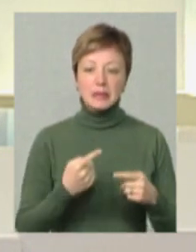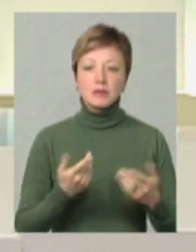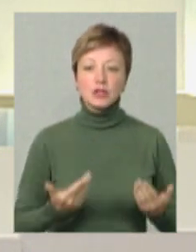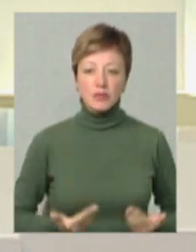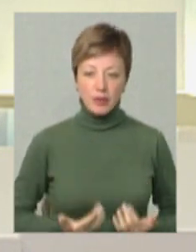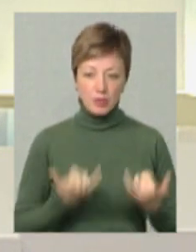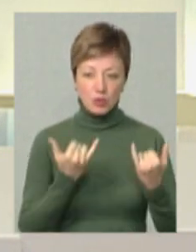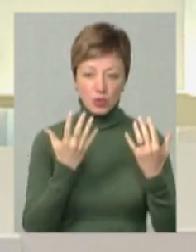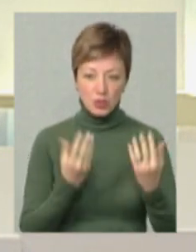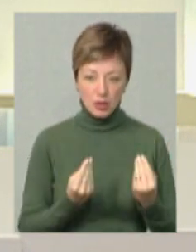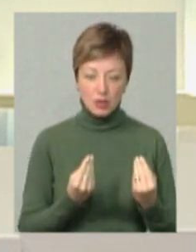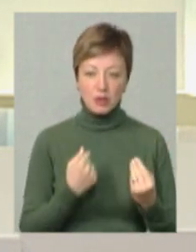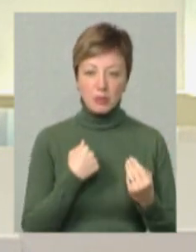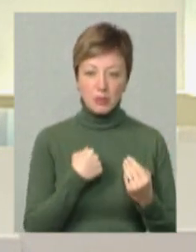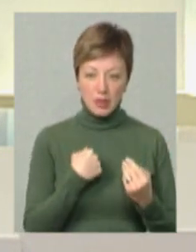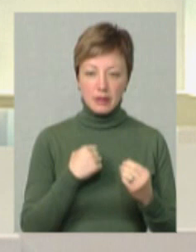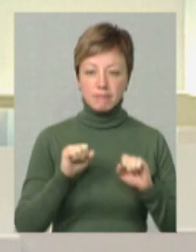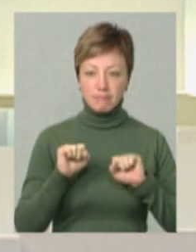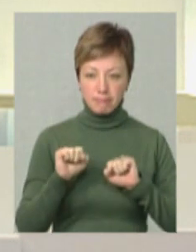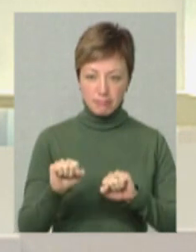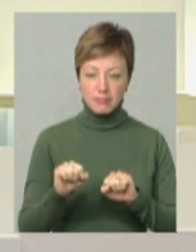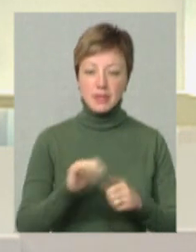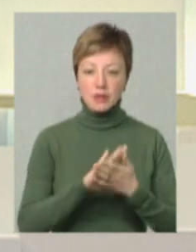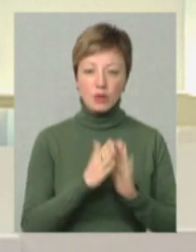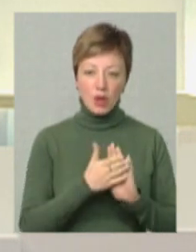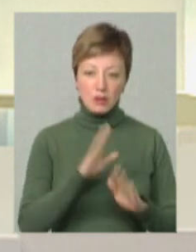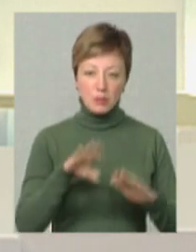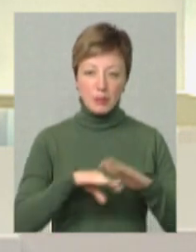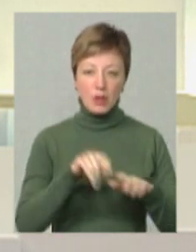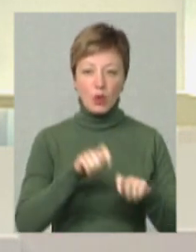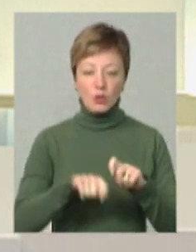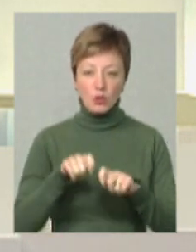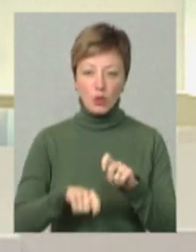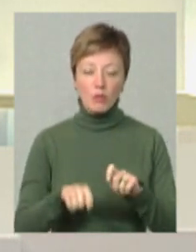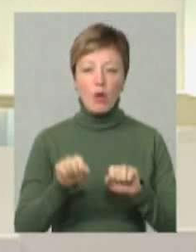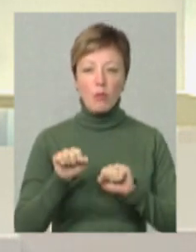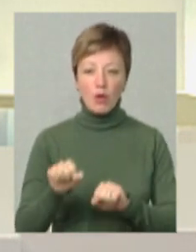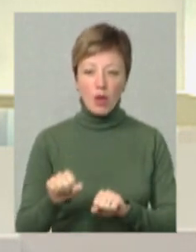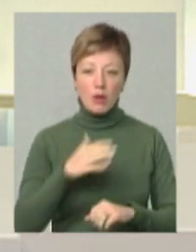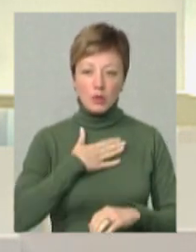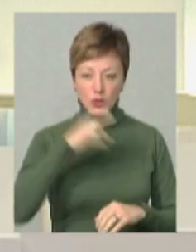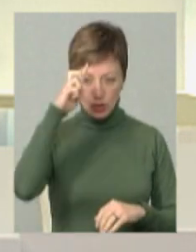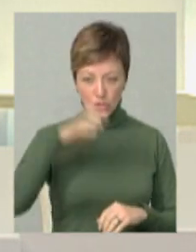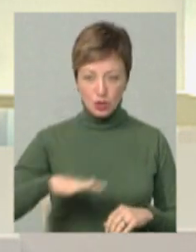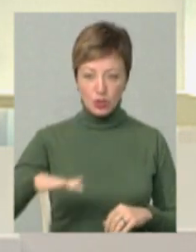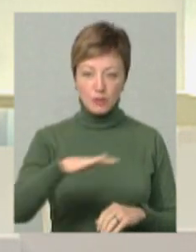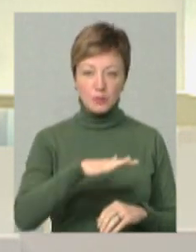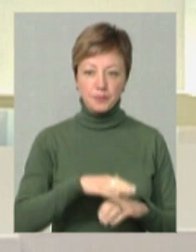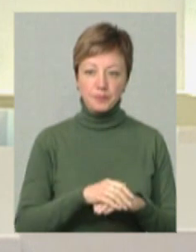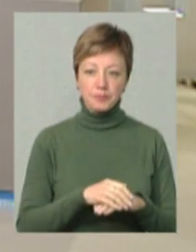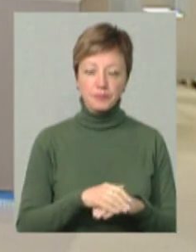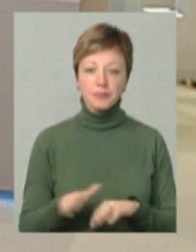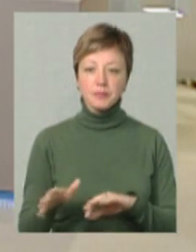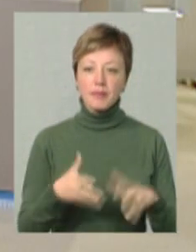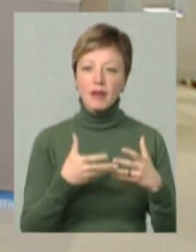сьогоднішній день, ми стрій тримаємо, ситуація під контролем, тому обороняємо нашу державу. Весна,